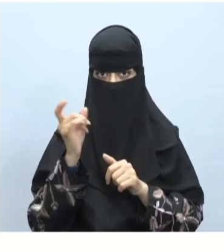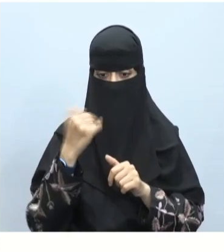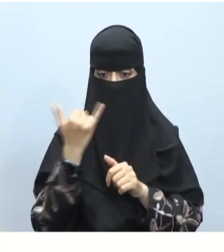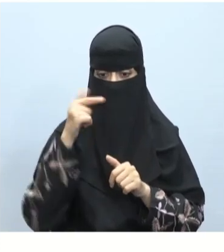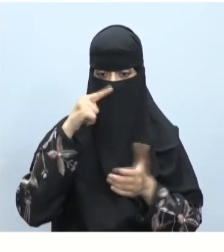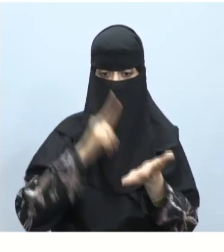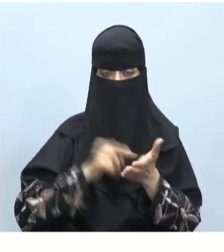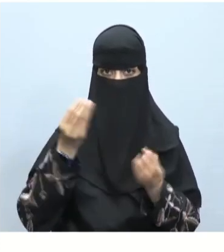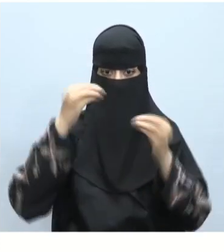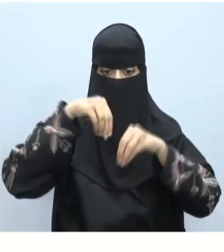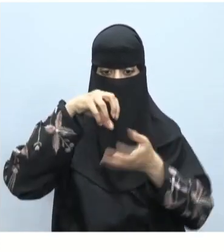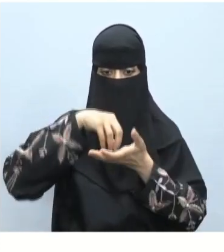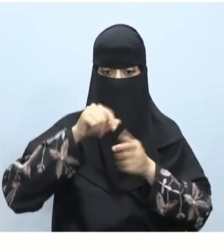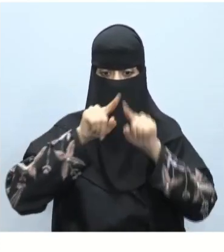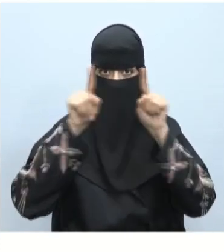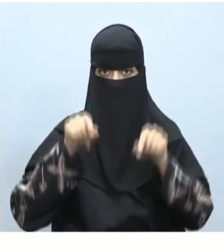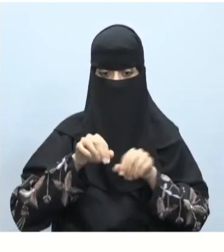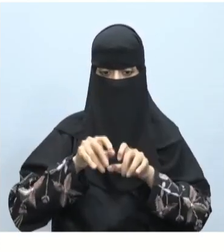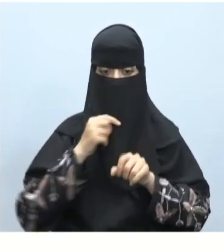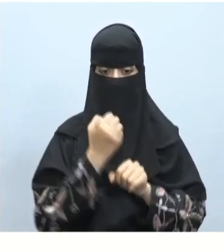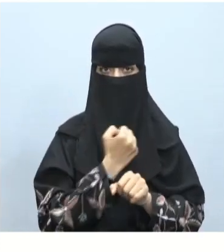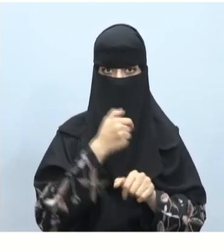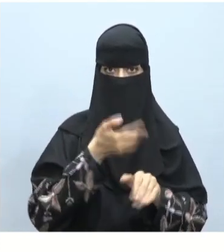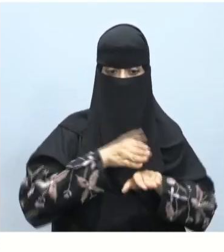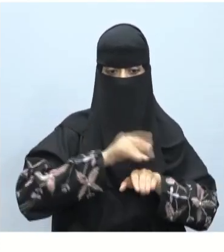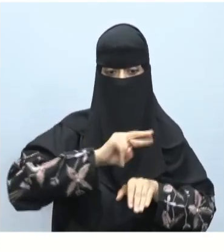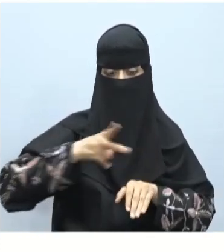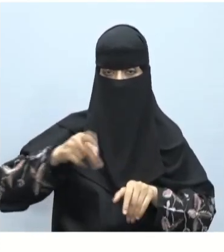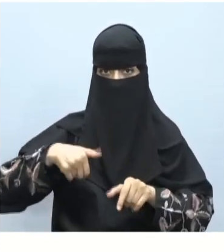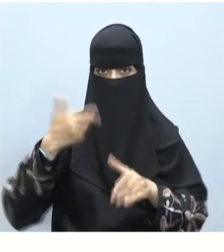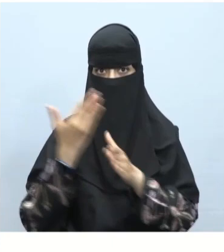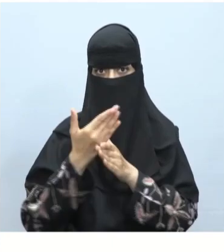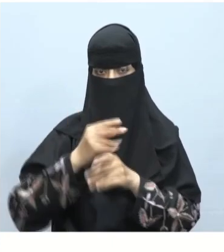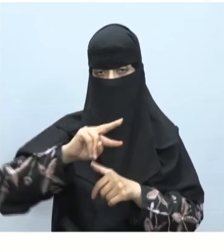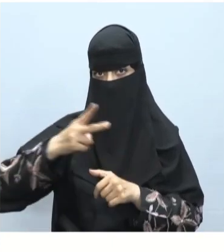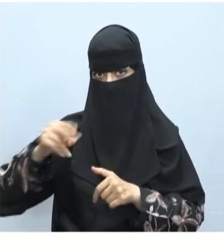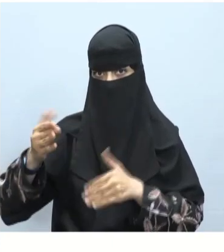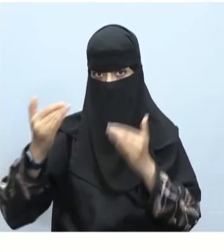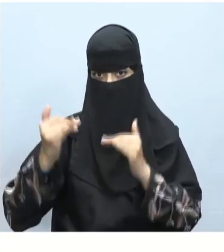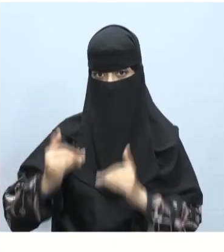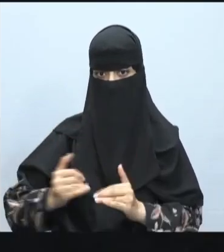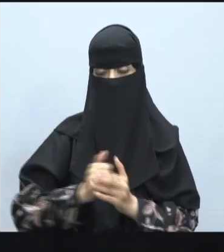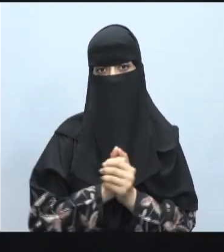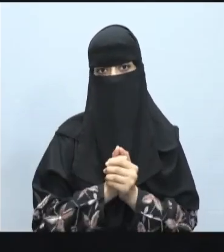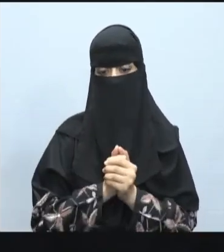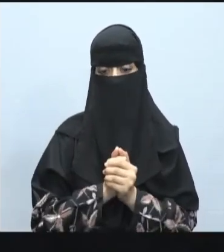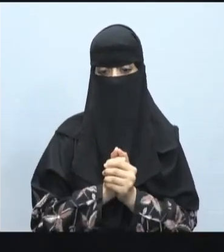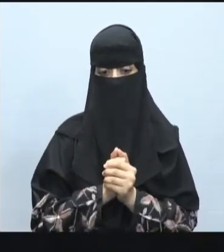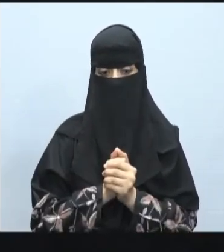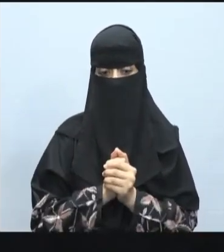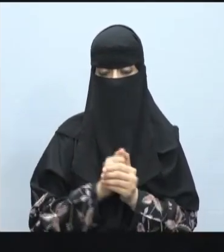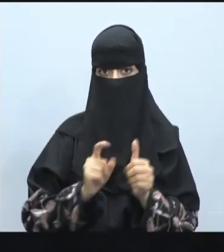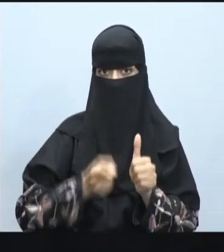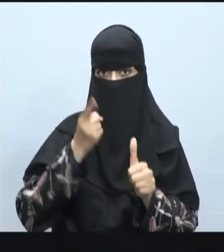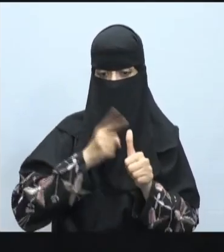أن يحتوي الموقع الإلكتروني الخاص بك على العديد من الصفحات أو على أكثر من صفحة لأسباب عديدة